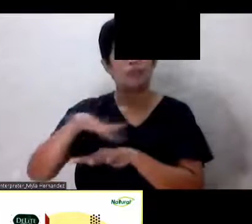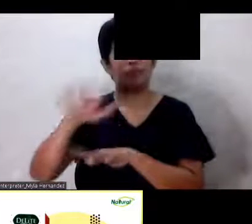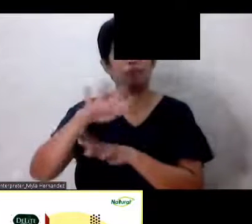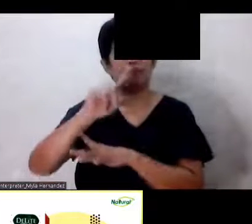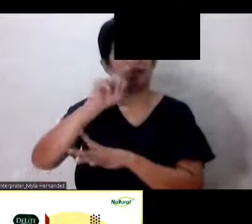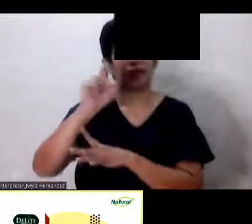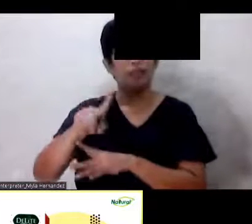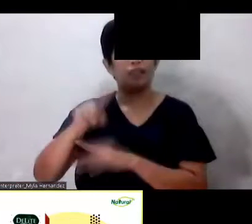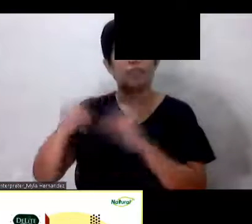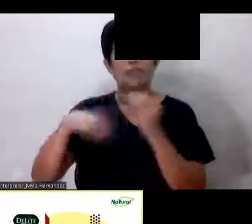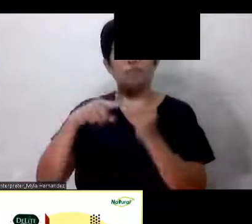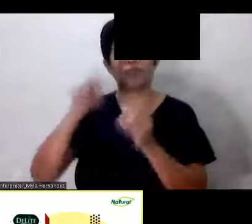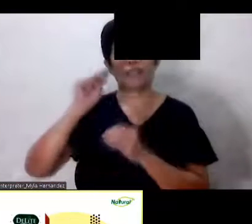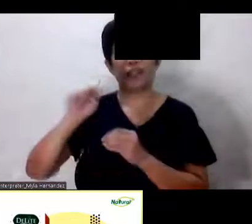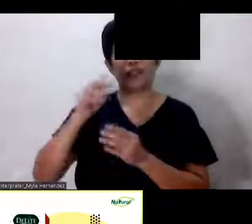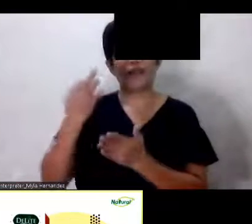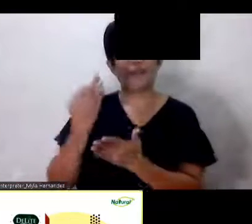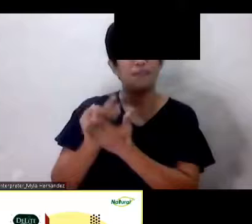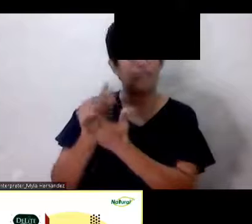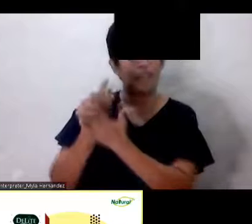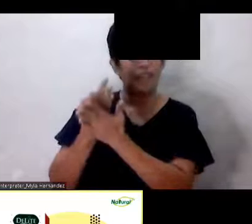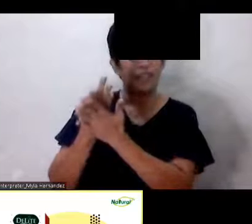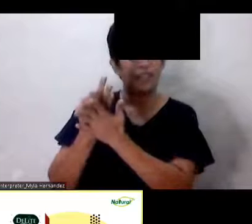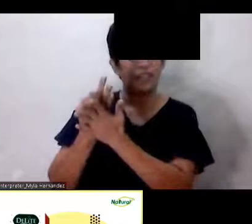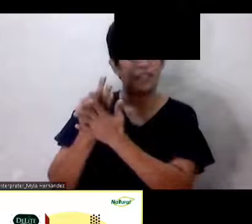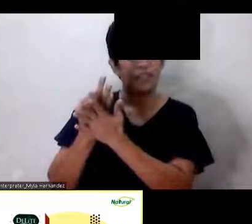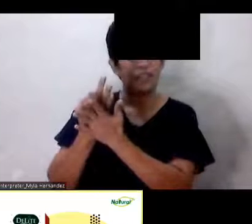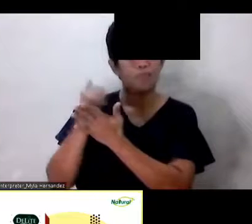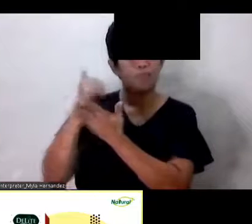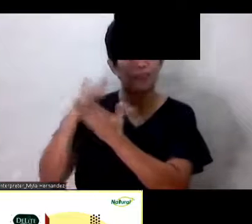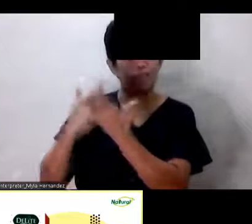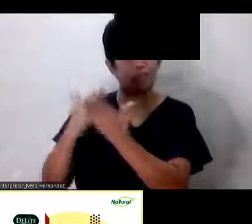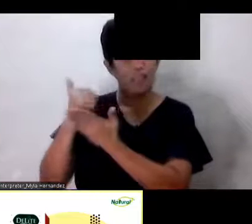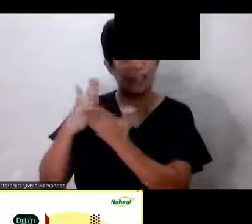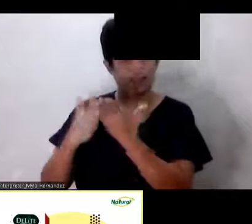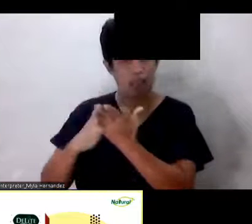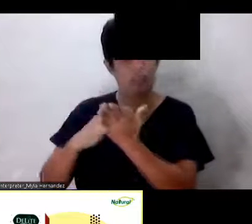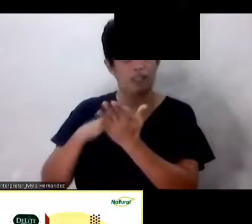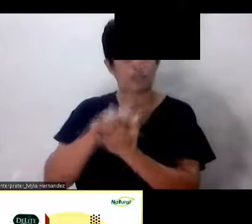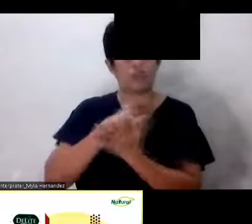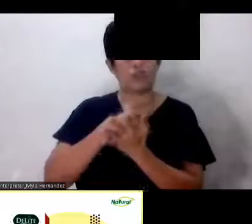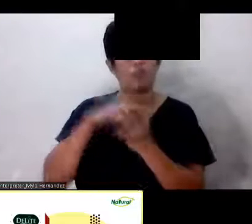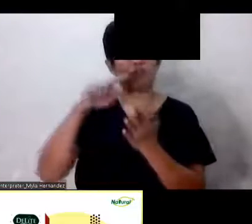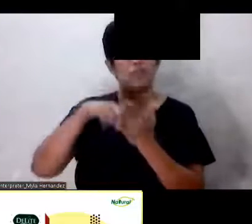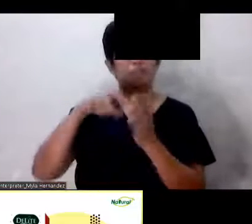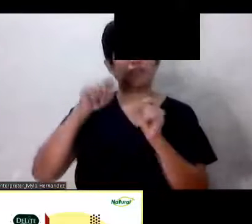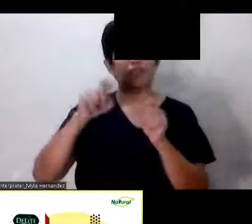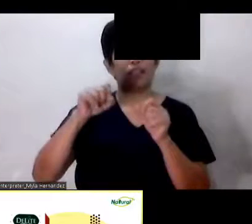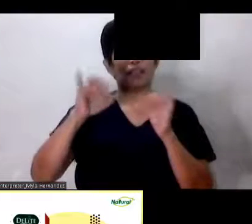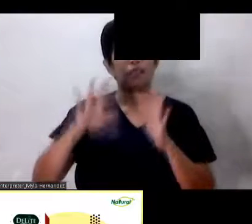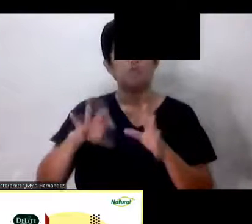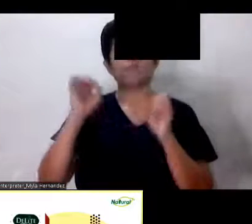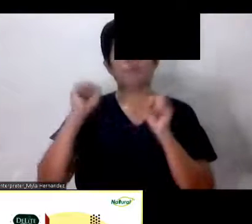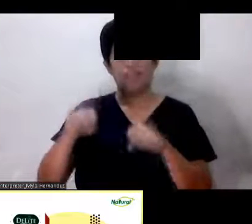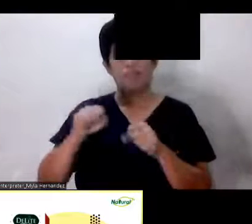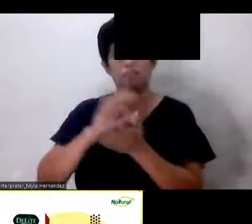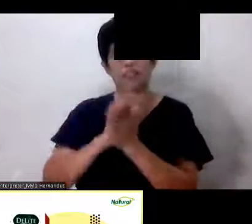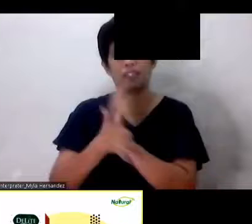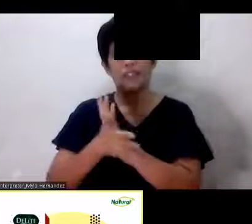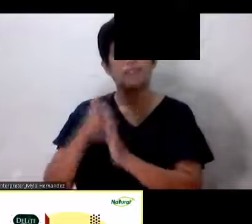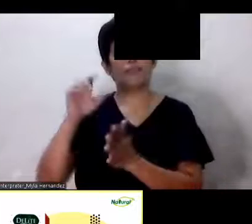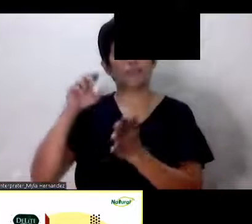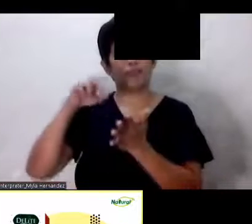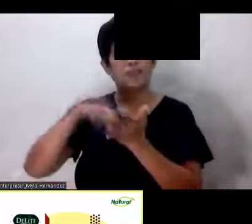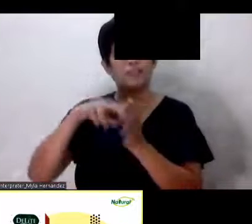Kailangan ng financing At gusto nila Maging reseller Pwede rin maging reseller Without financing Okay So